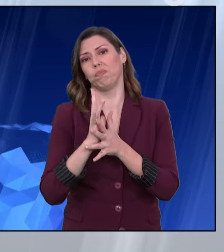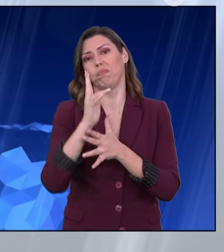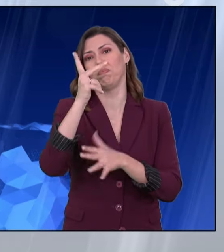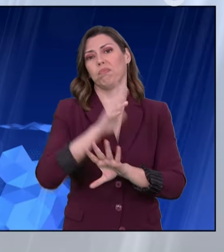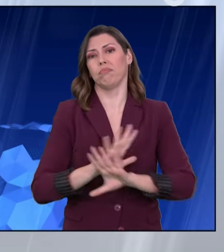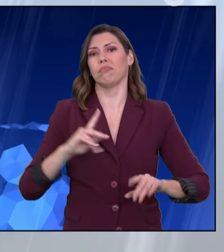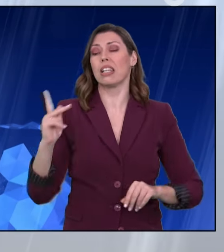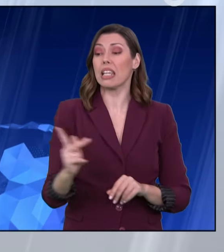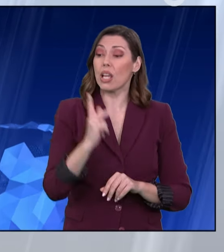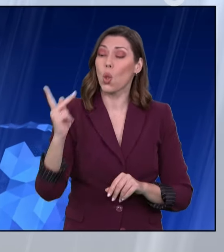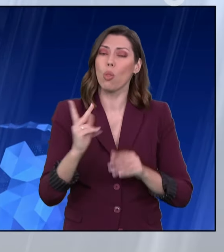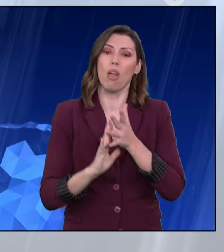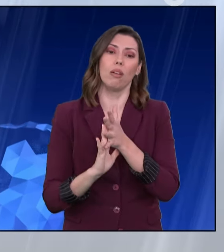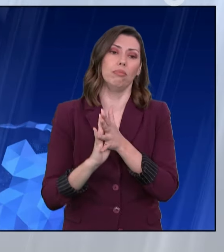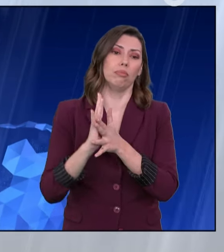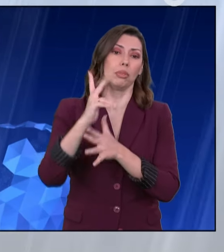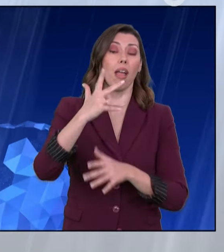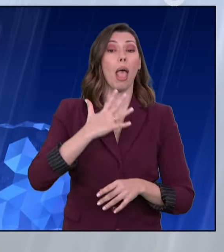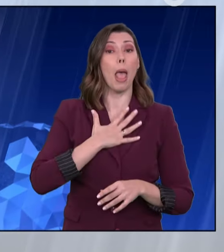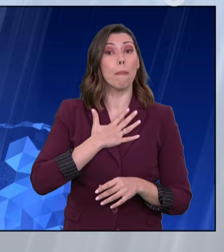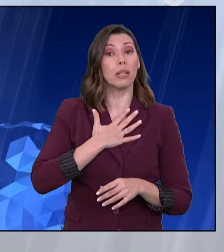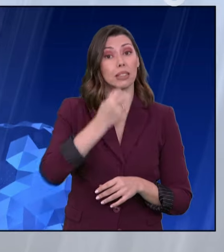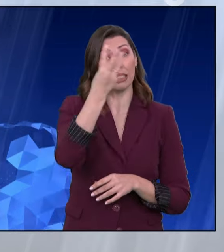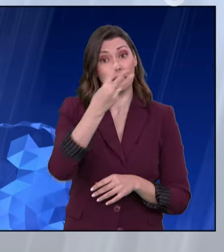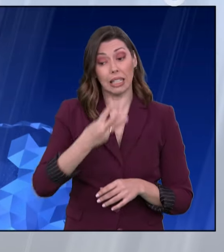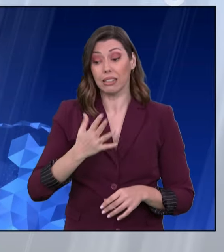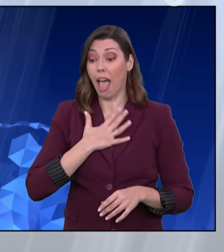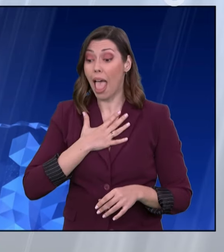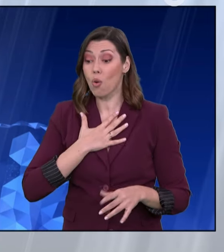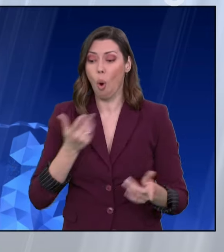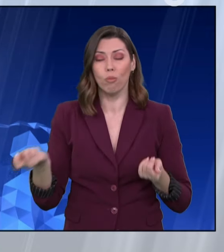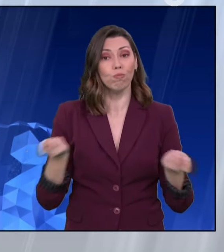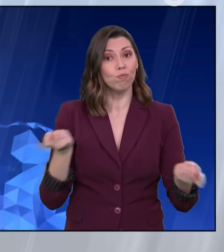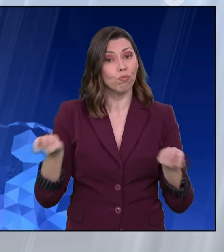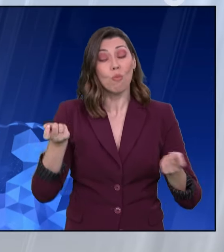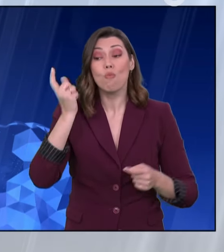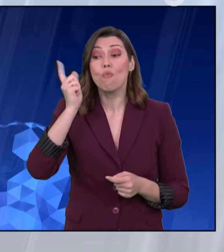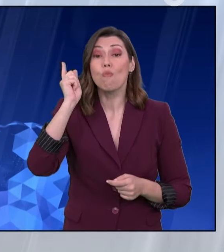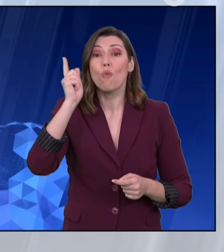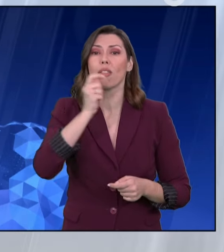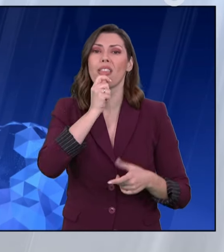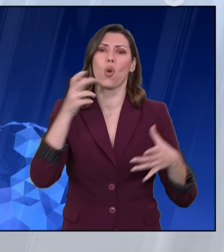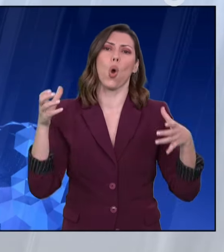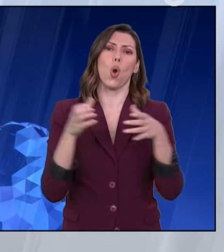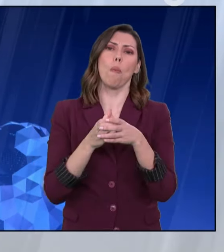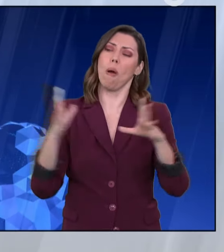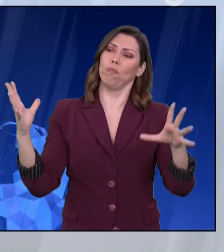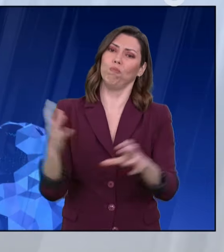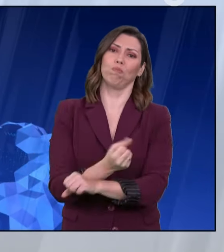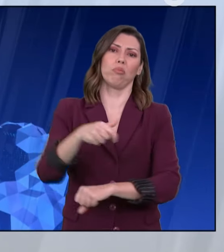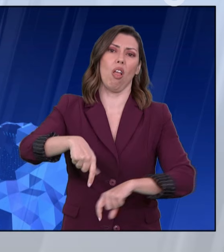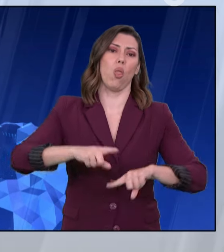κοινωνία και εμείς, ο ΣΥΡΙΖΑ, με εμένα αρχηγό, είναι το μόνο κόμμα το οποίο θα το παράσει και αυτό στη χώρα μας.